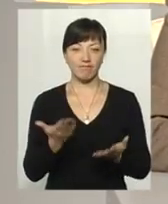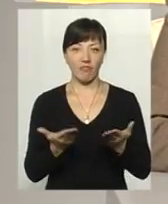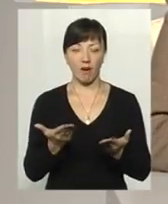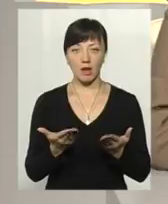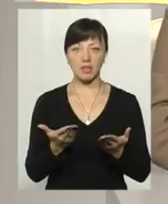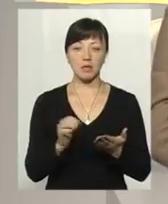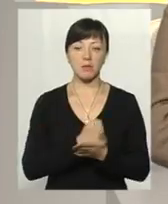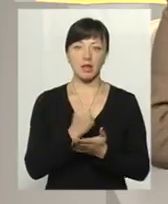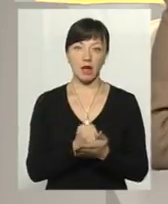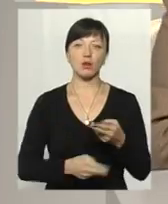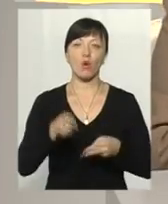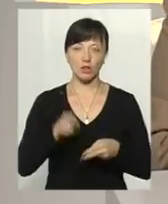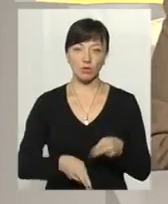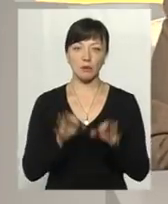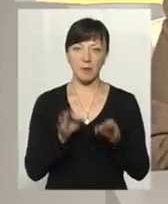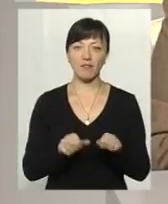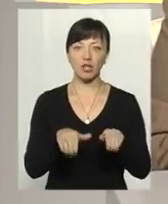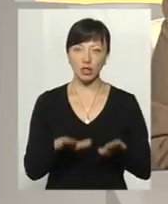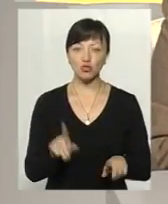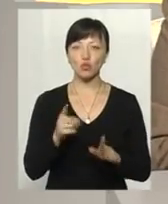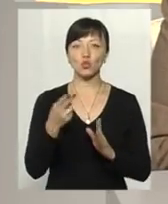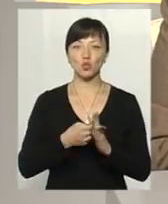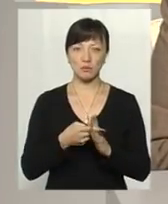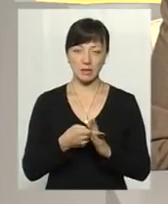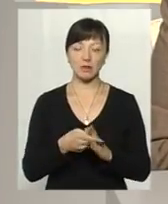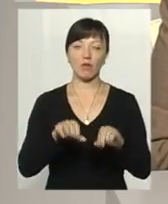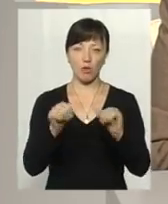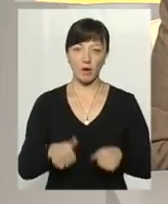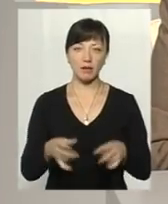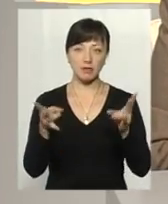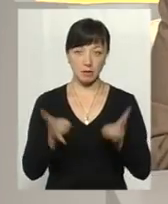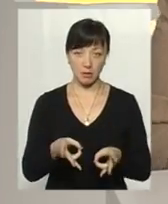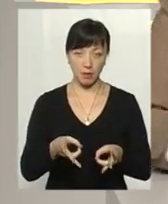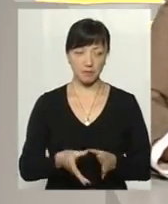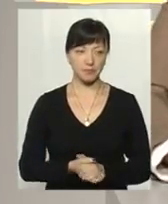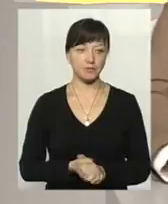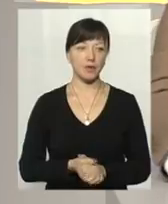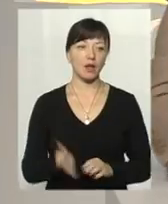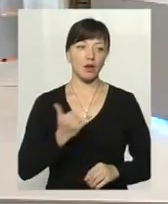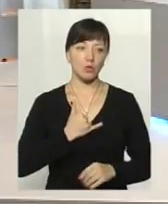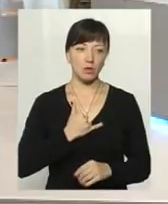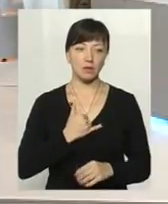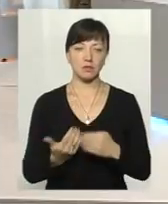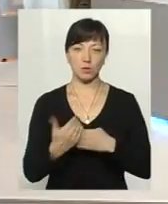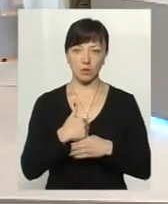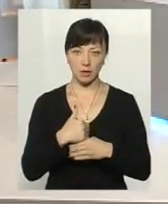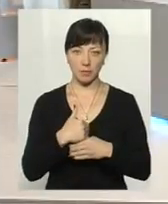і прийняти остаточне правильне рішення, що субсидії оформляти треба. У нас сьогодні у студії